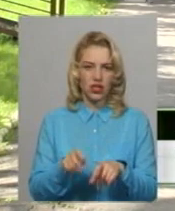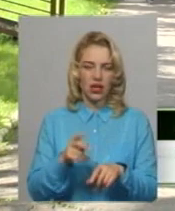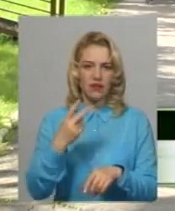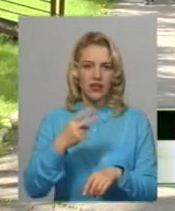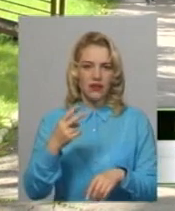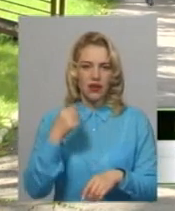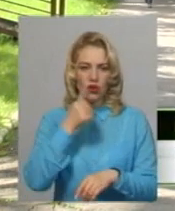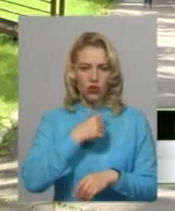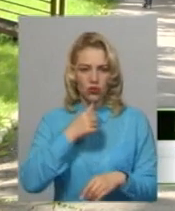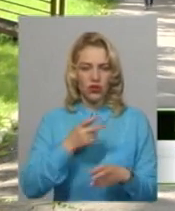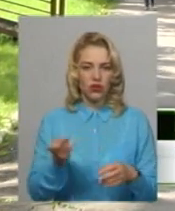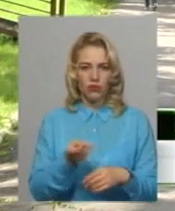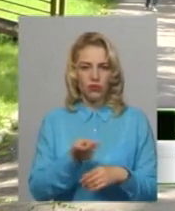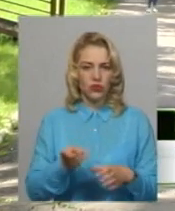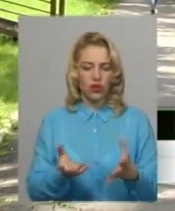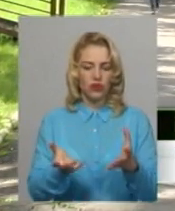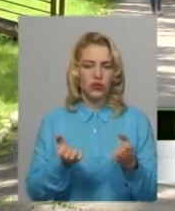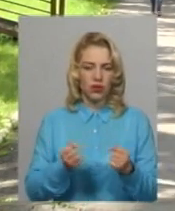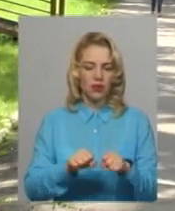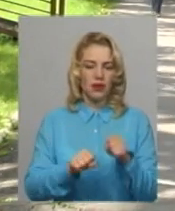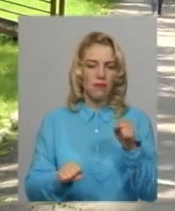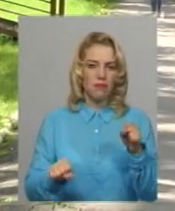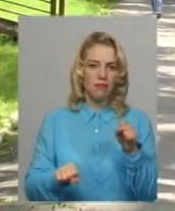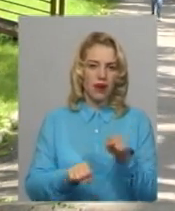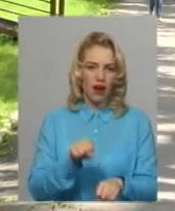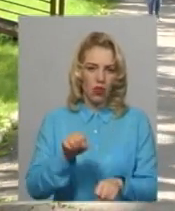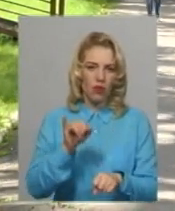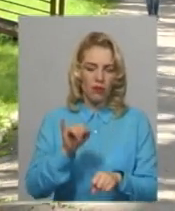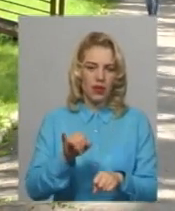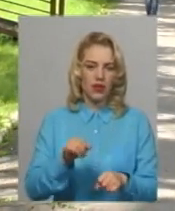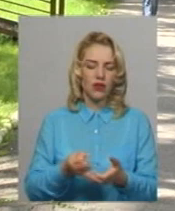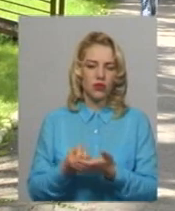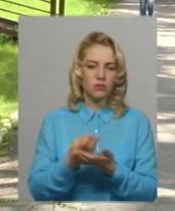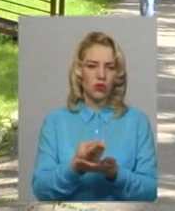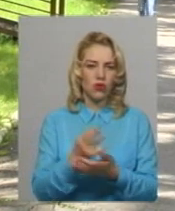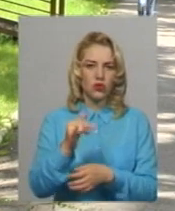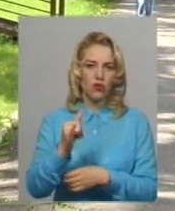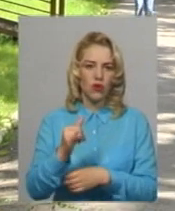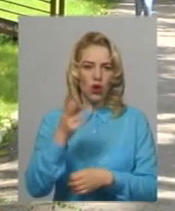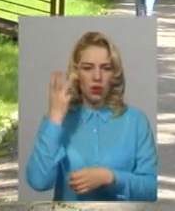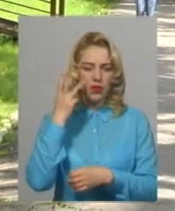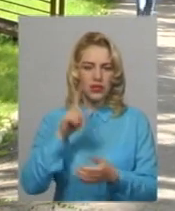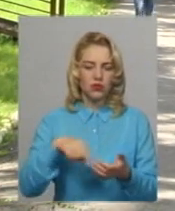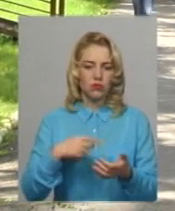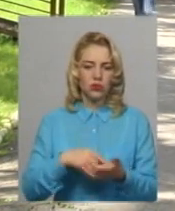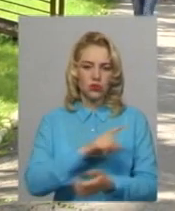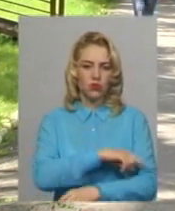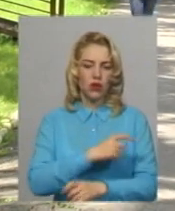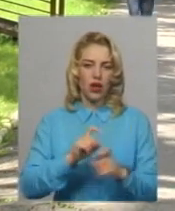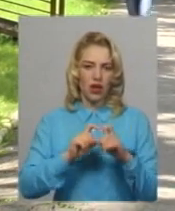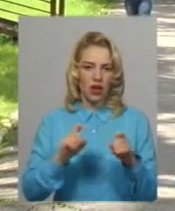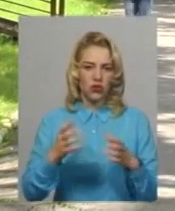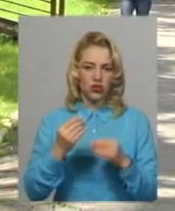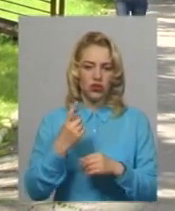Хмельницького, отримали переломи та госпіталізовані в Хмельницькій міську лікарню. Ще один